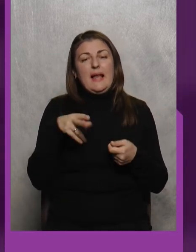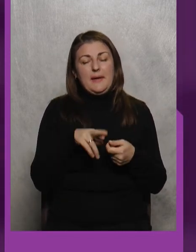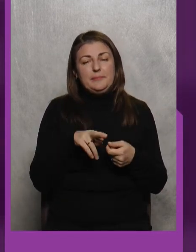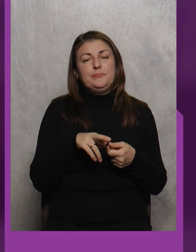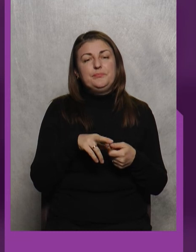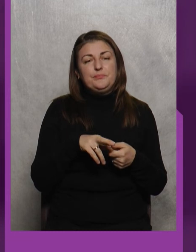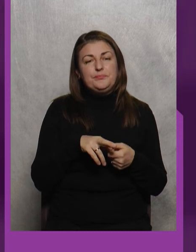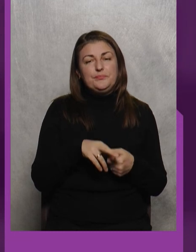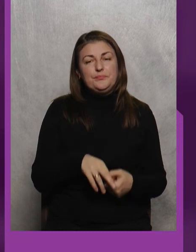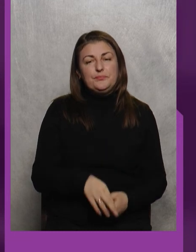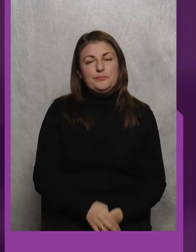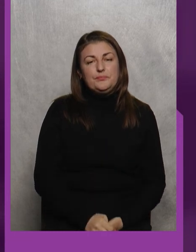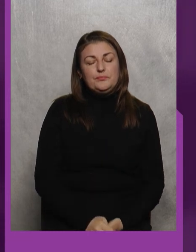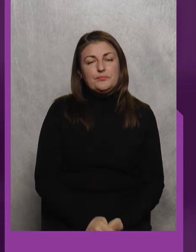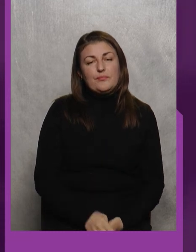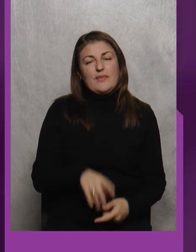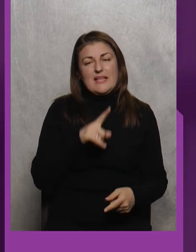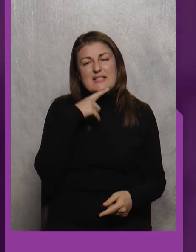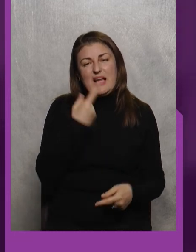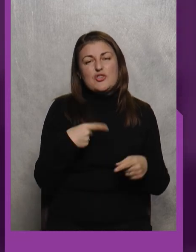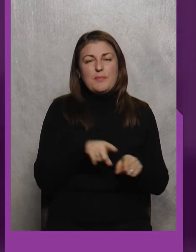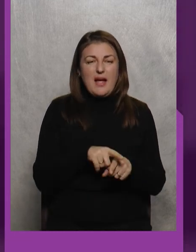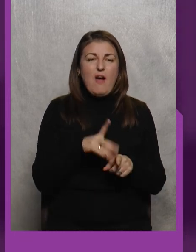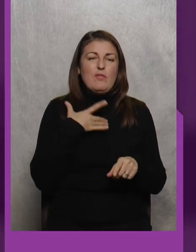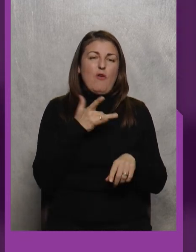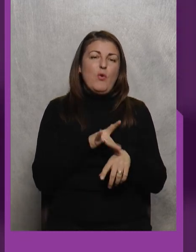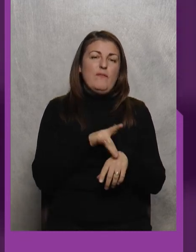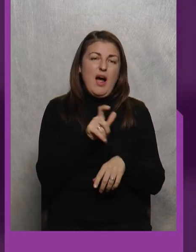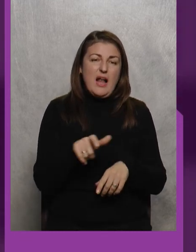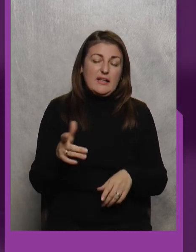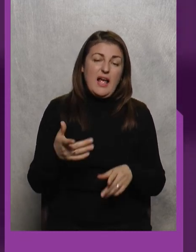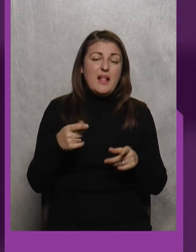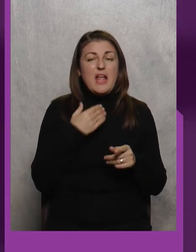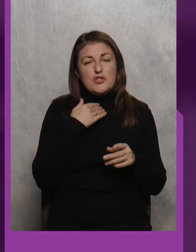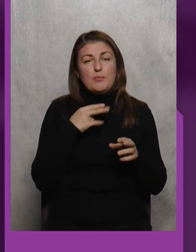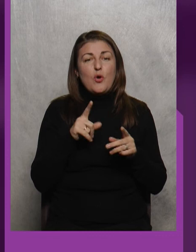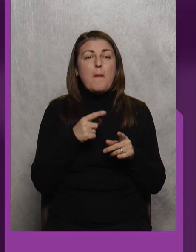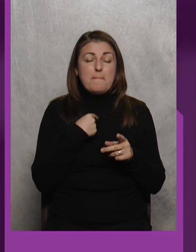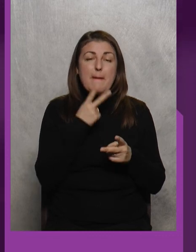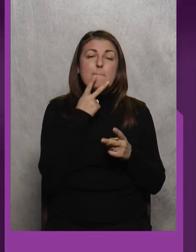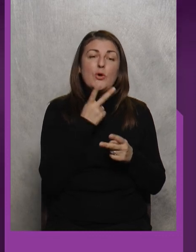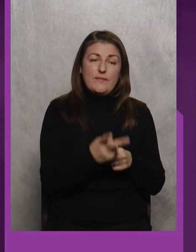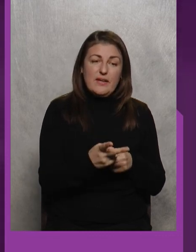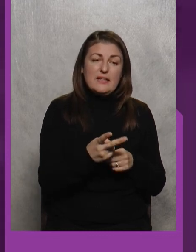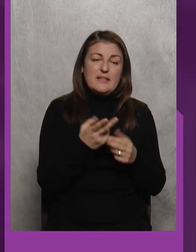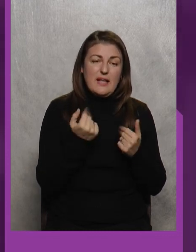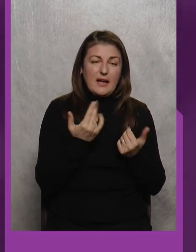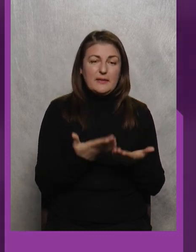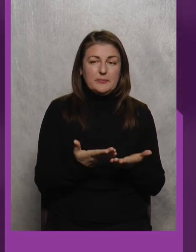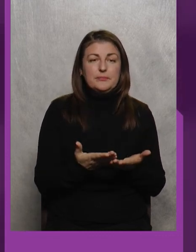ну, скажімо так, для болівальників Ну, начебто ми подивилися, так,